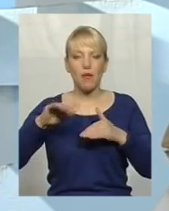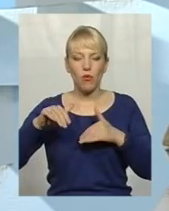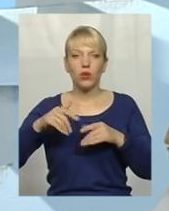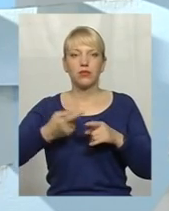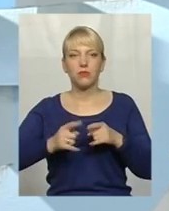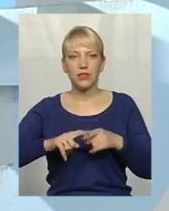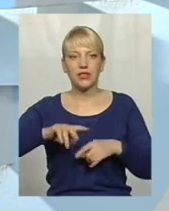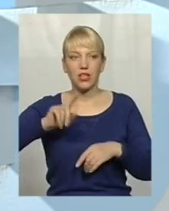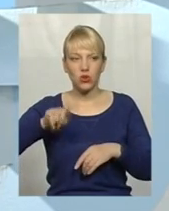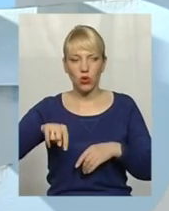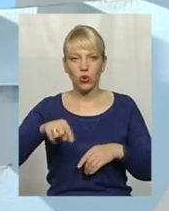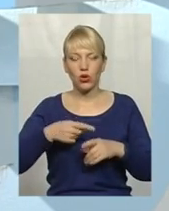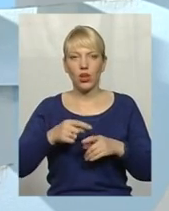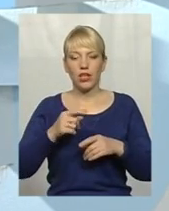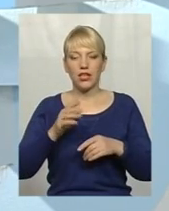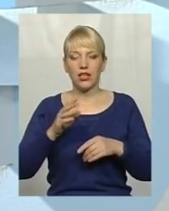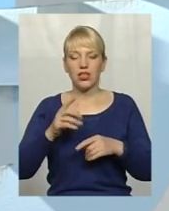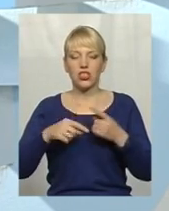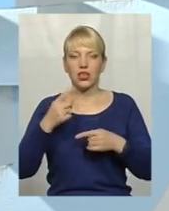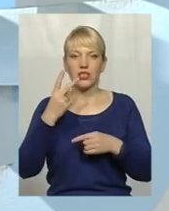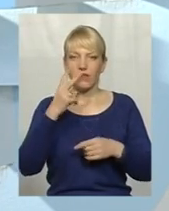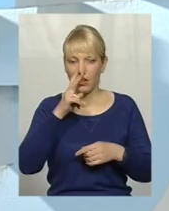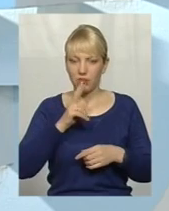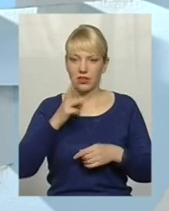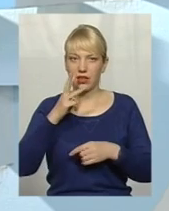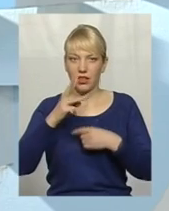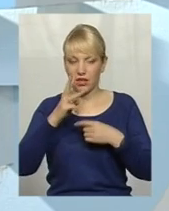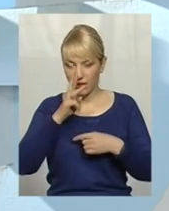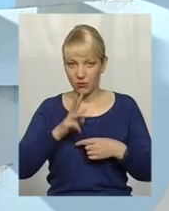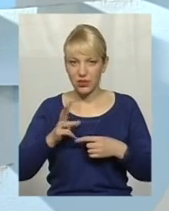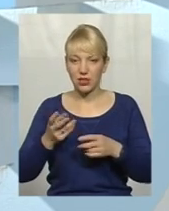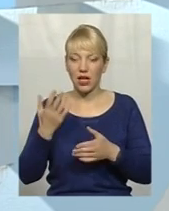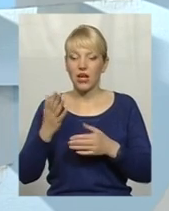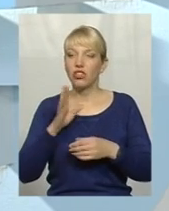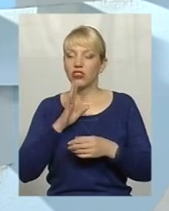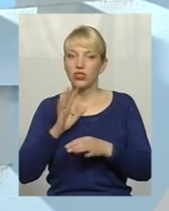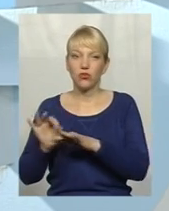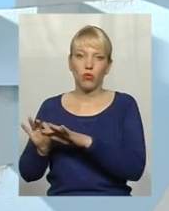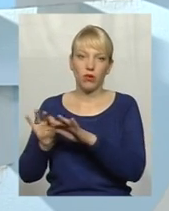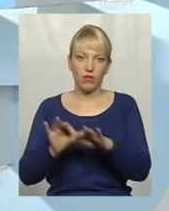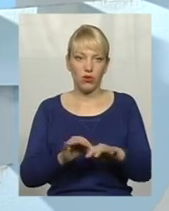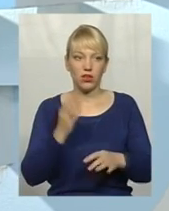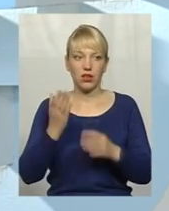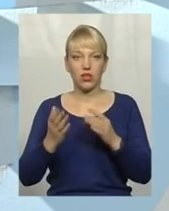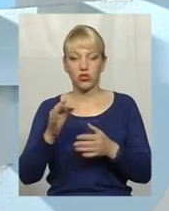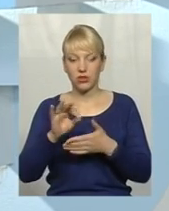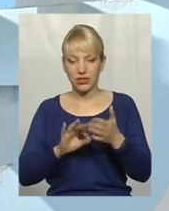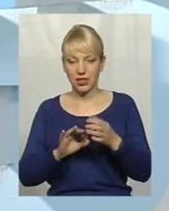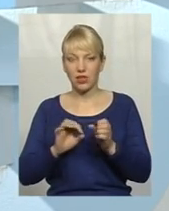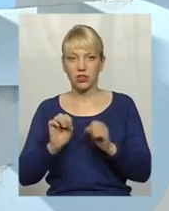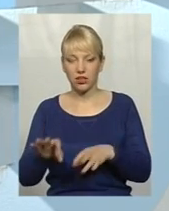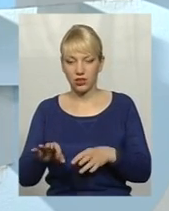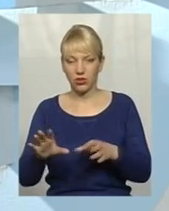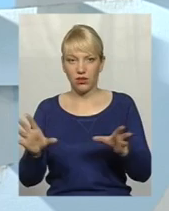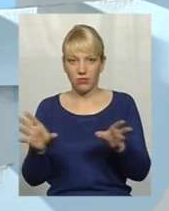жінку туди приводять. Тому що, якщо зразу кинути, як то кажуть, з корабля на бал, починаються сори,